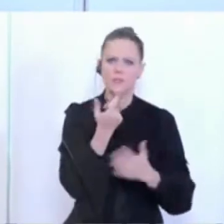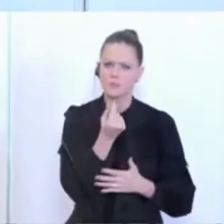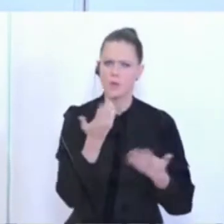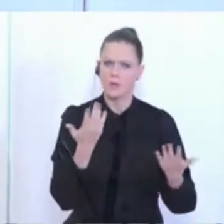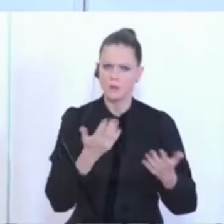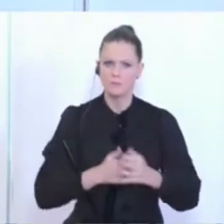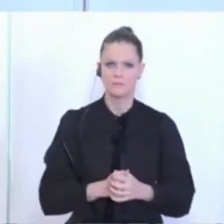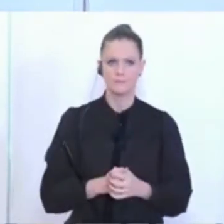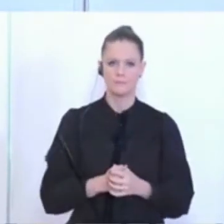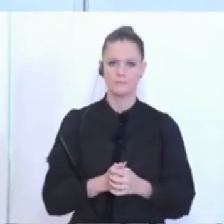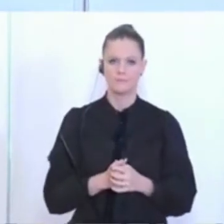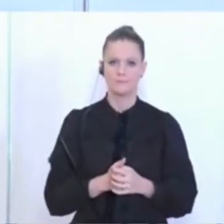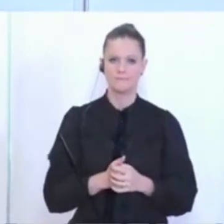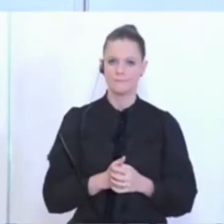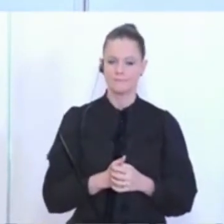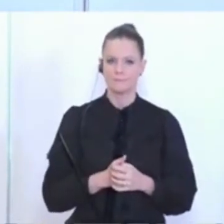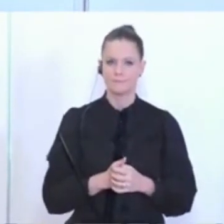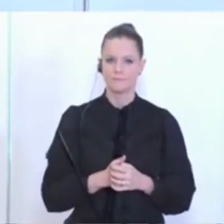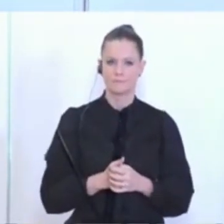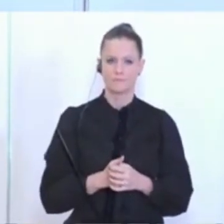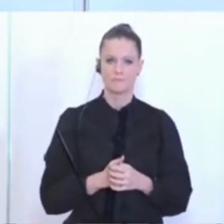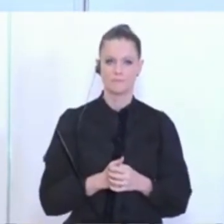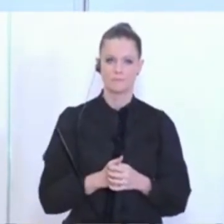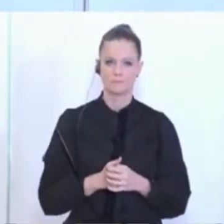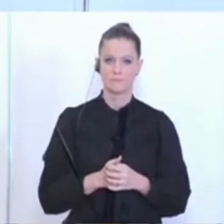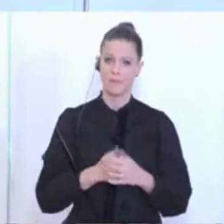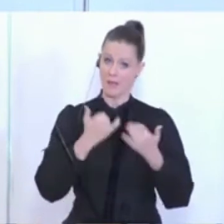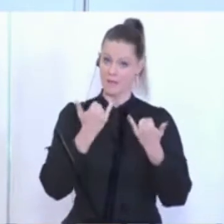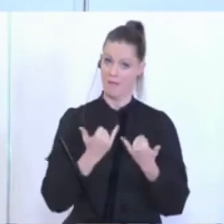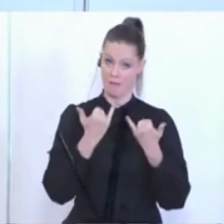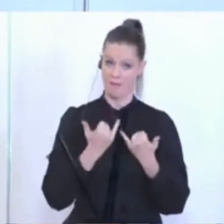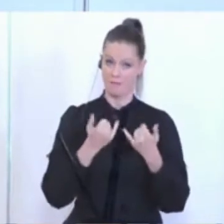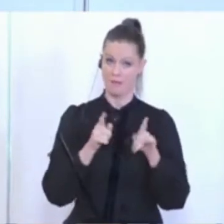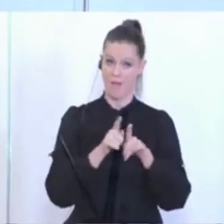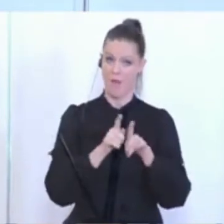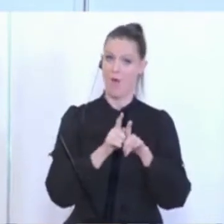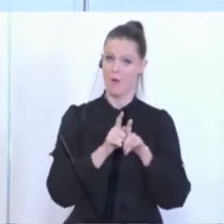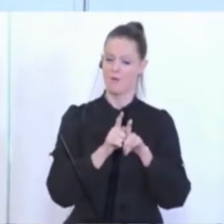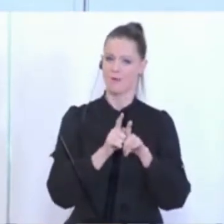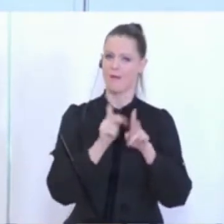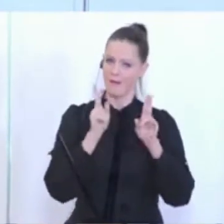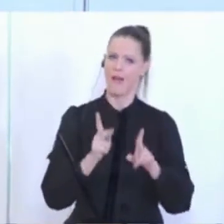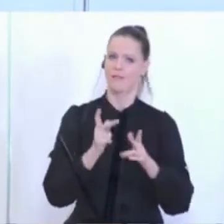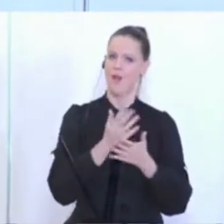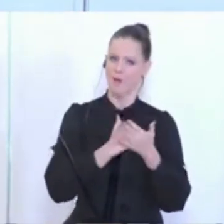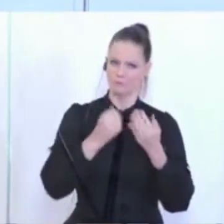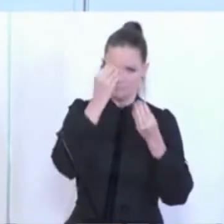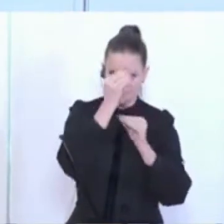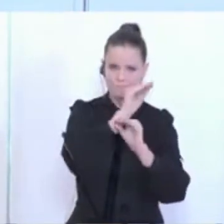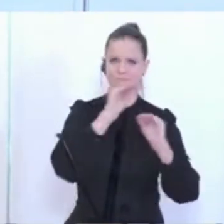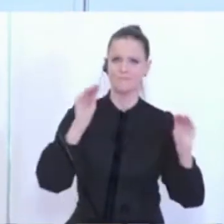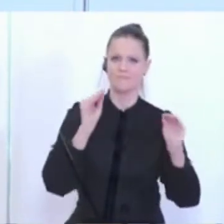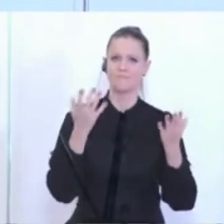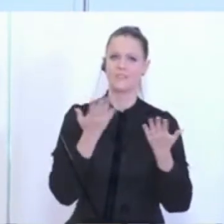zunächst einmal ist es, glaube ich, auch bei dieser Gelegenheit nützlich darauf hinzuweisen, was für